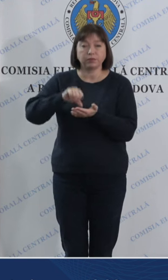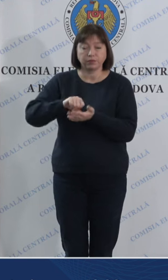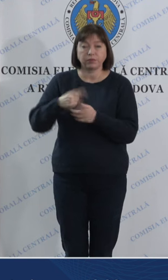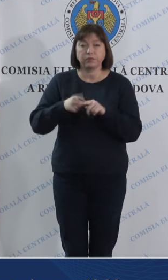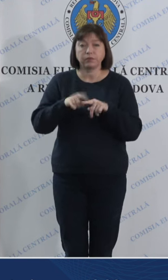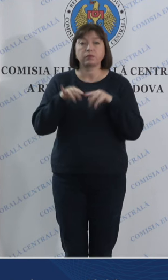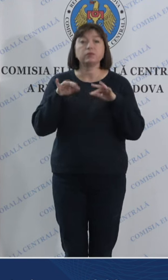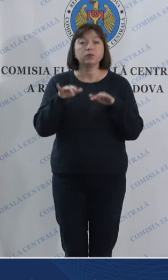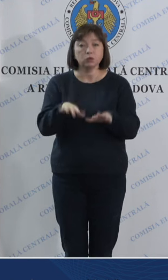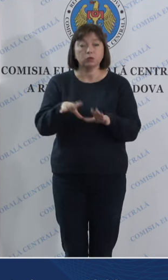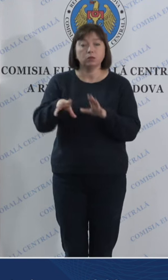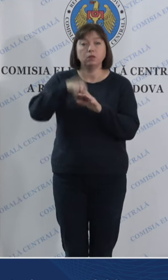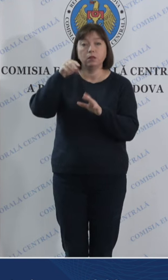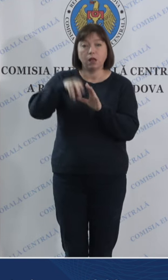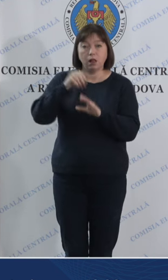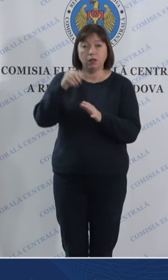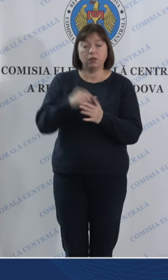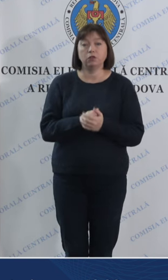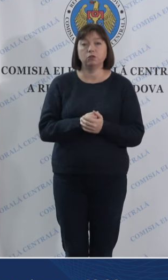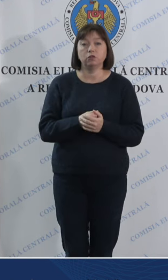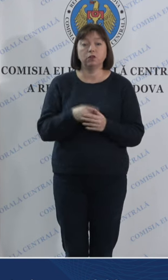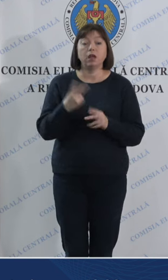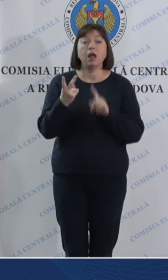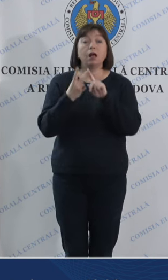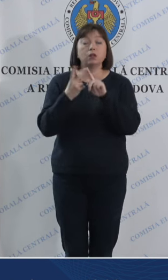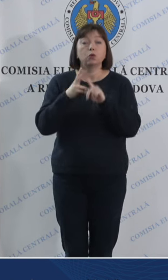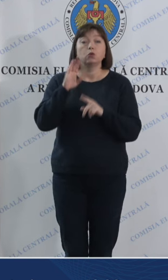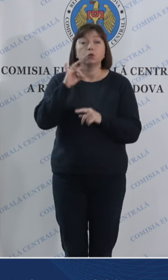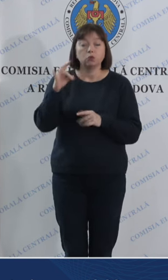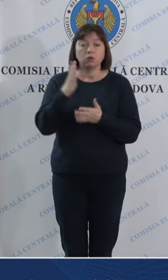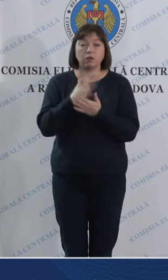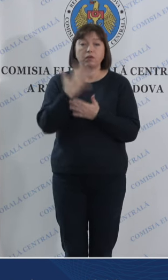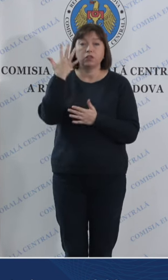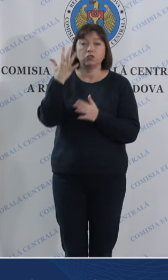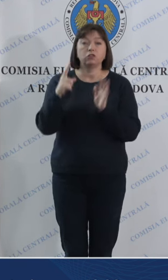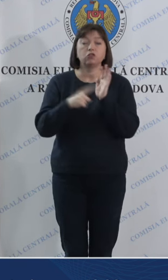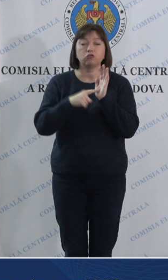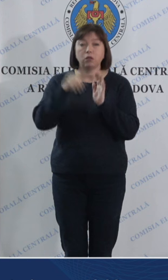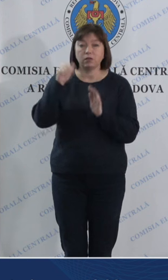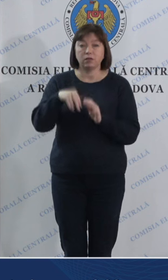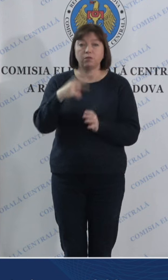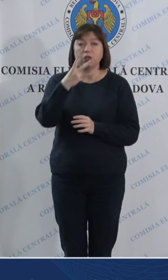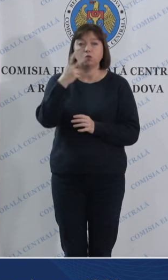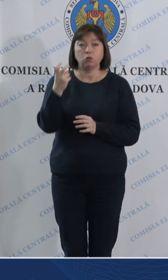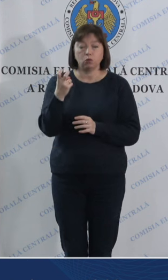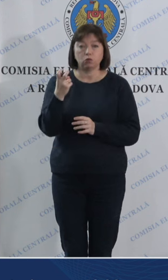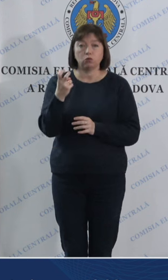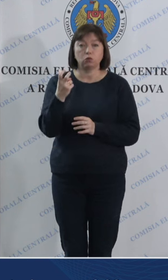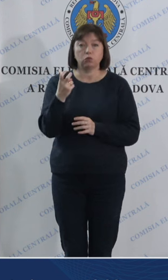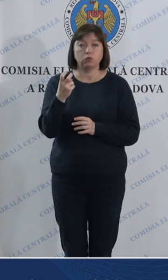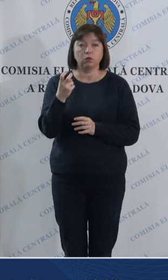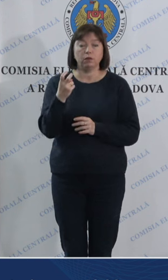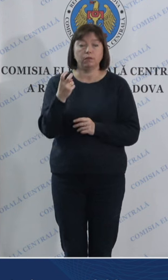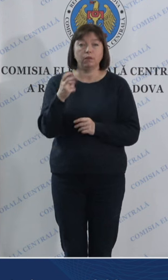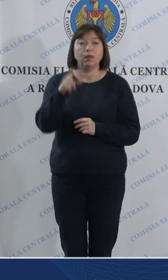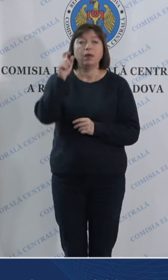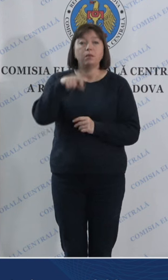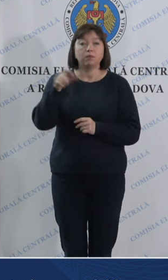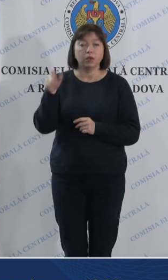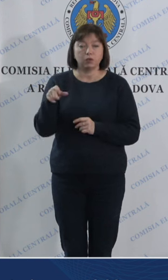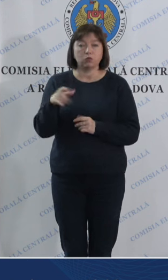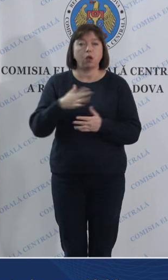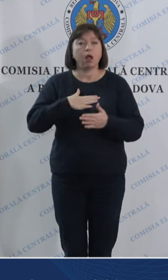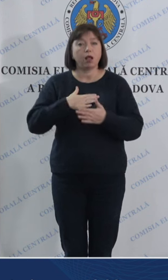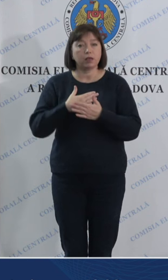procesul de alegere În turul 2 avem 56.200 persoane